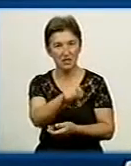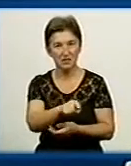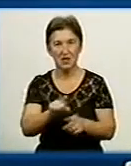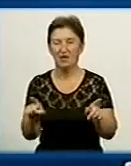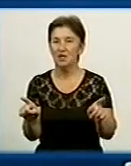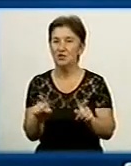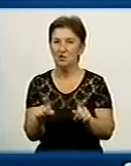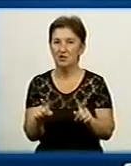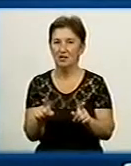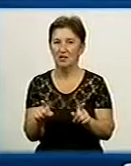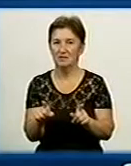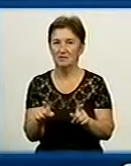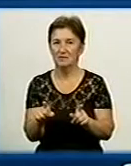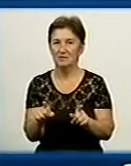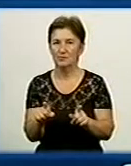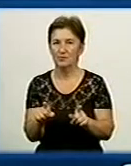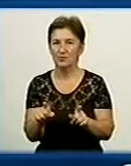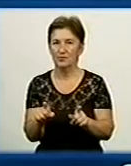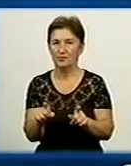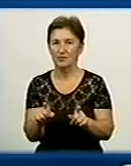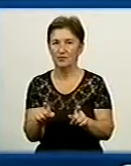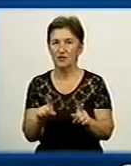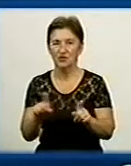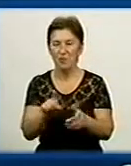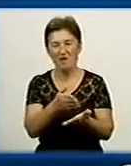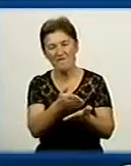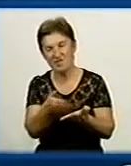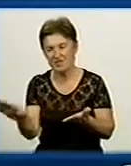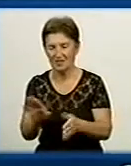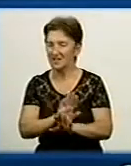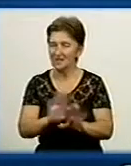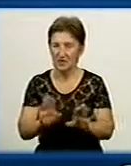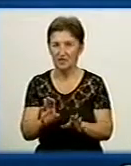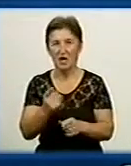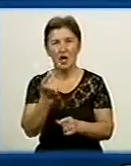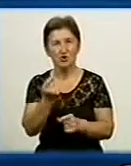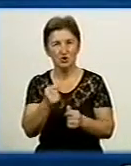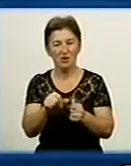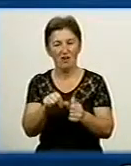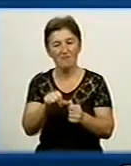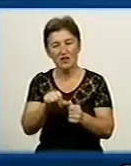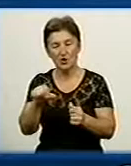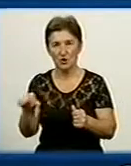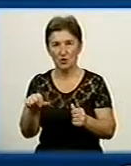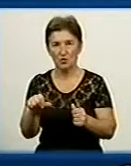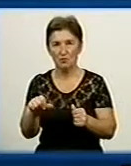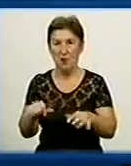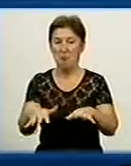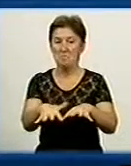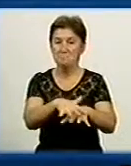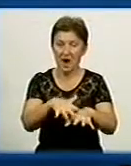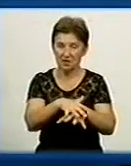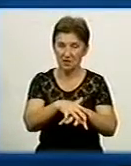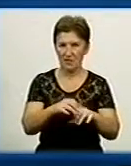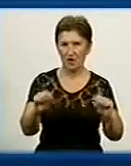не то, щоб від'єднати, а можливо трошки відокремити фізкультуру, масовий спорт і спорт